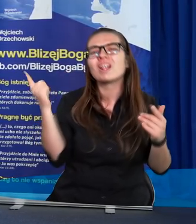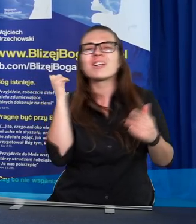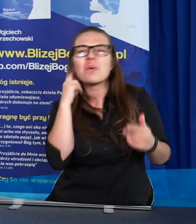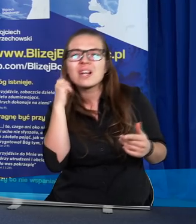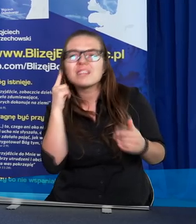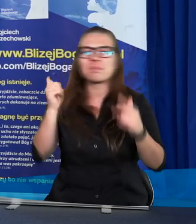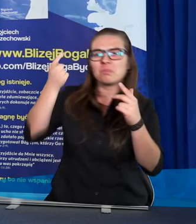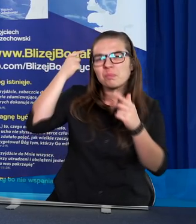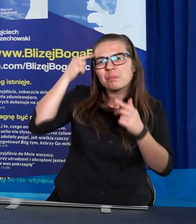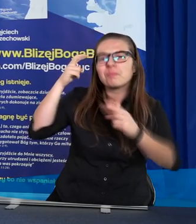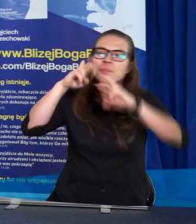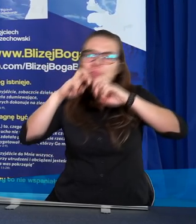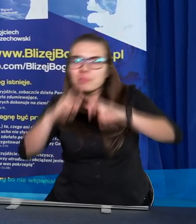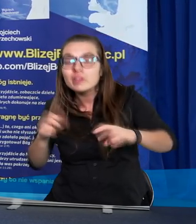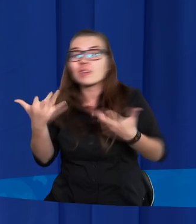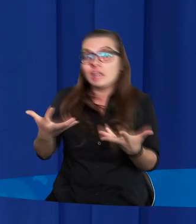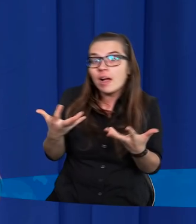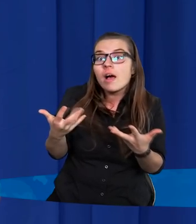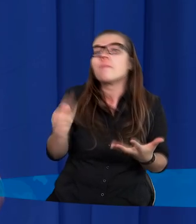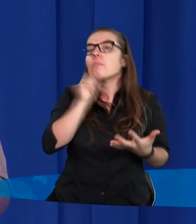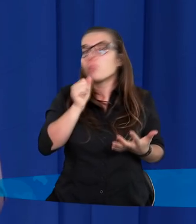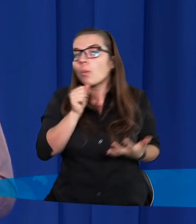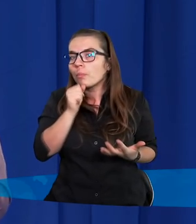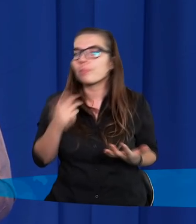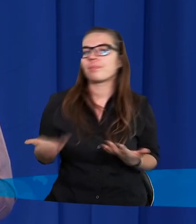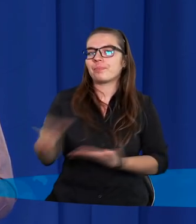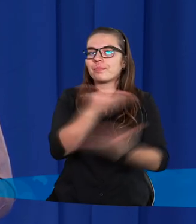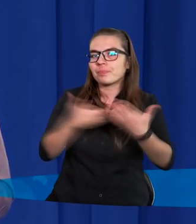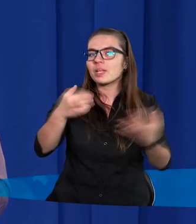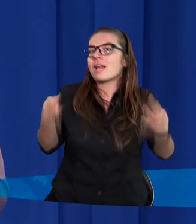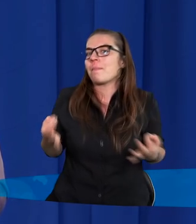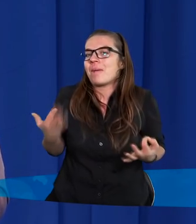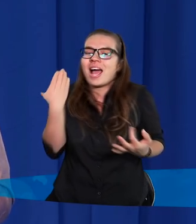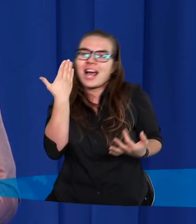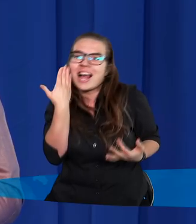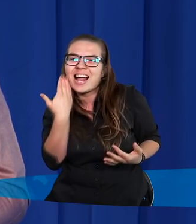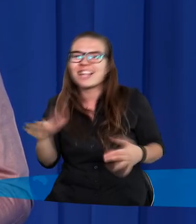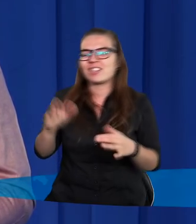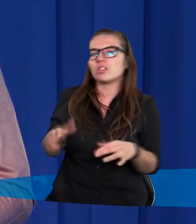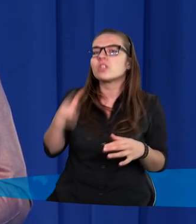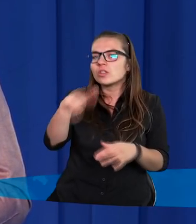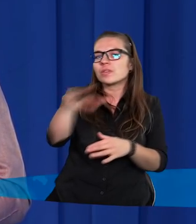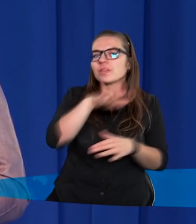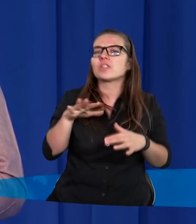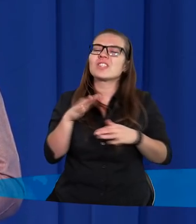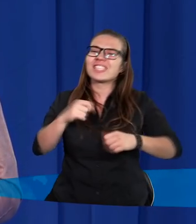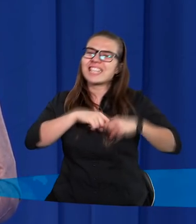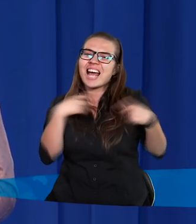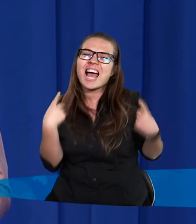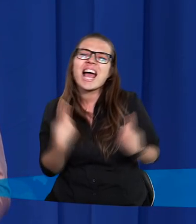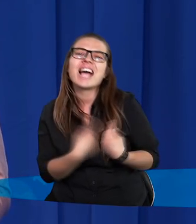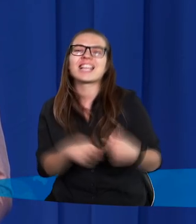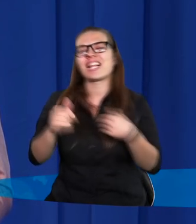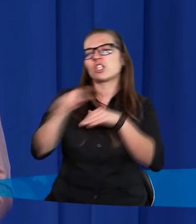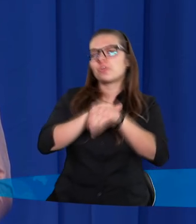coś zweryfikować, spróbujemy. Dzisiaj bardzo przyjazne dla mnie grono, moi naprawdę serdeczni